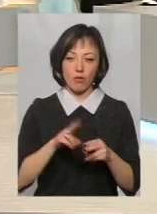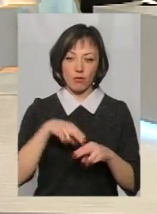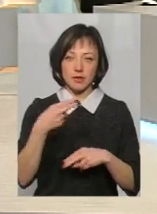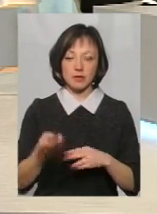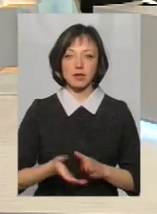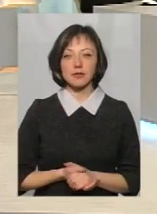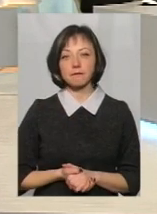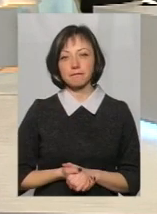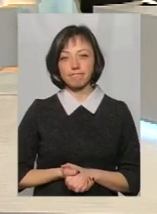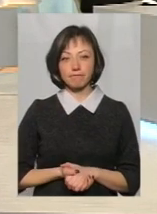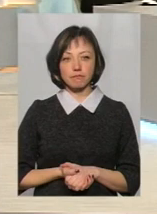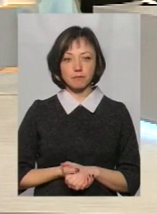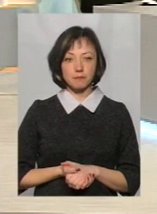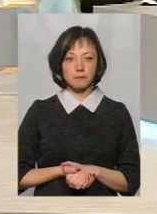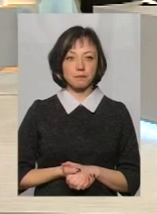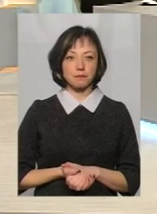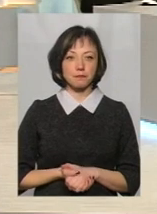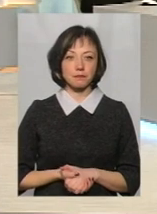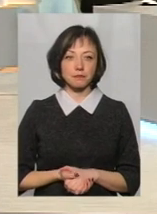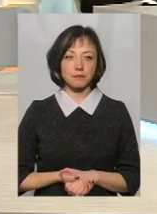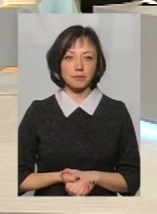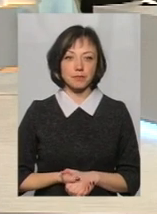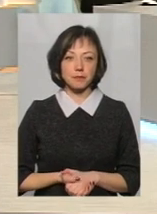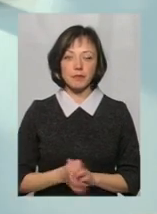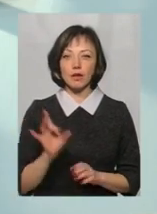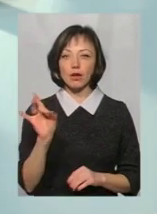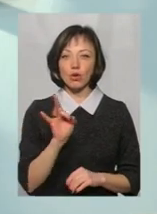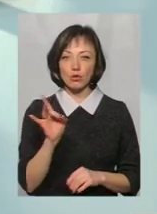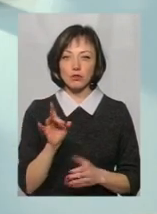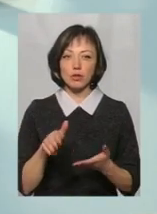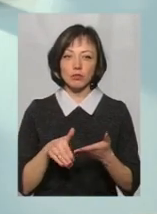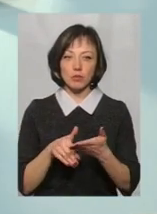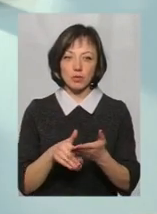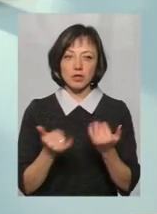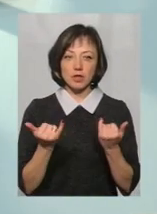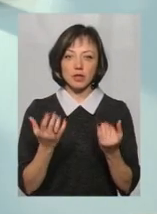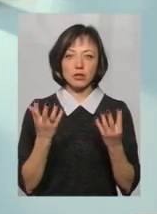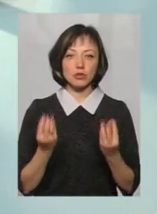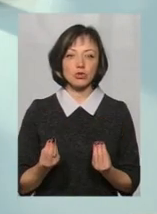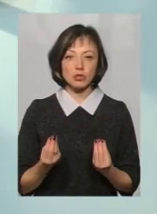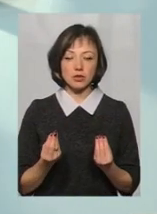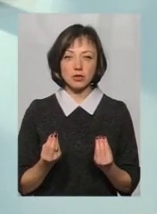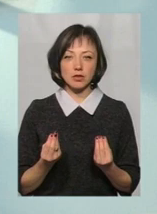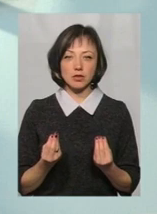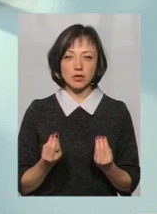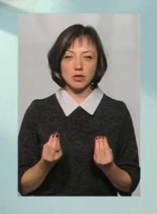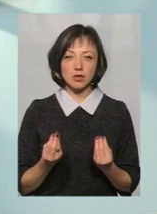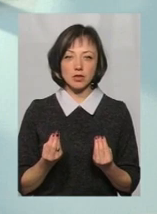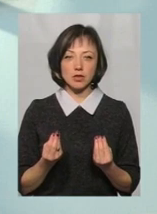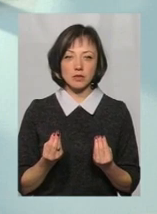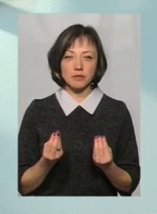подавати і на це все претендувати. От розмір допомоги. На даний час ми